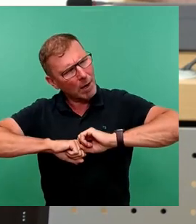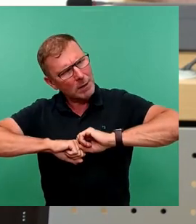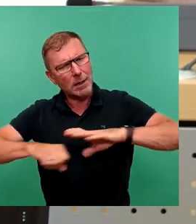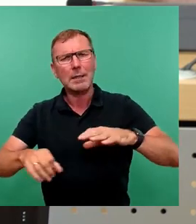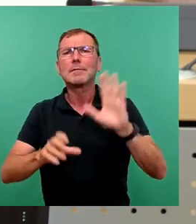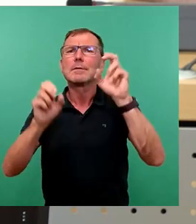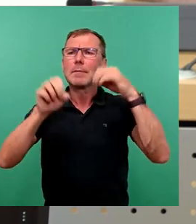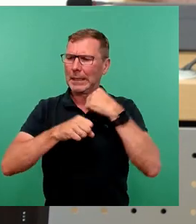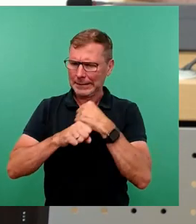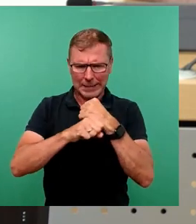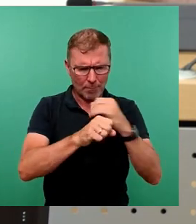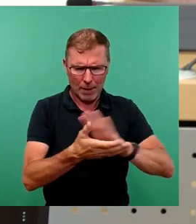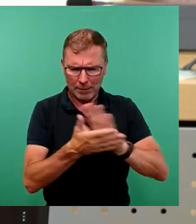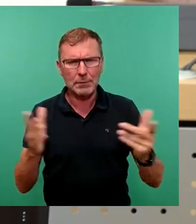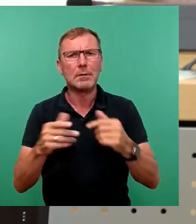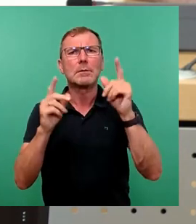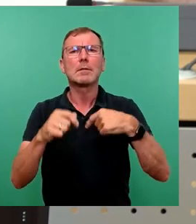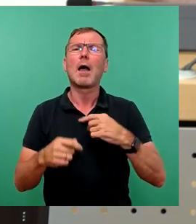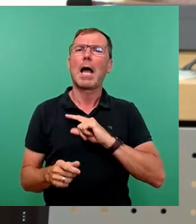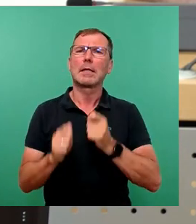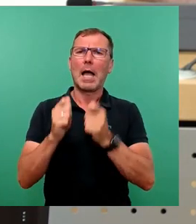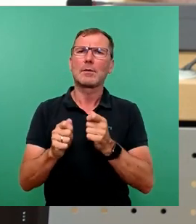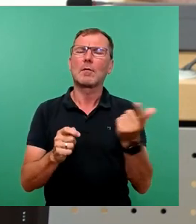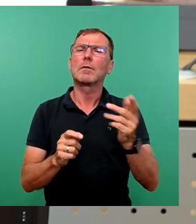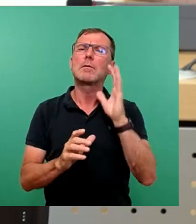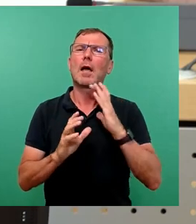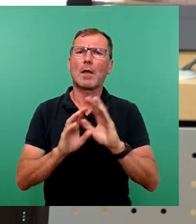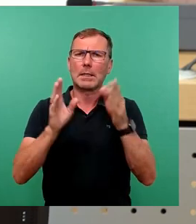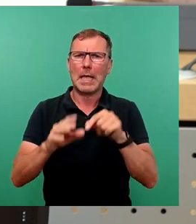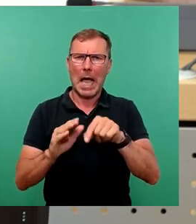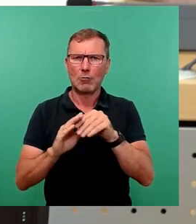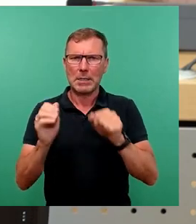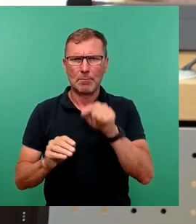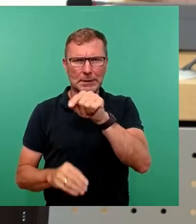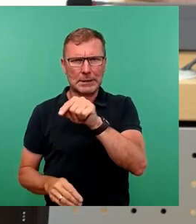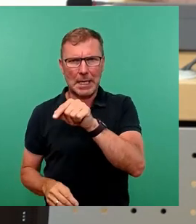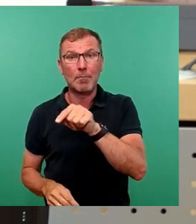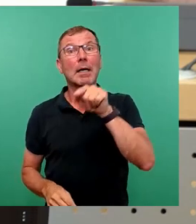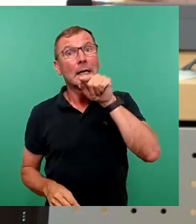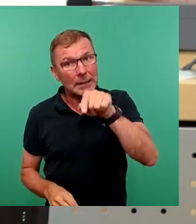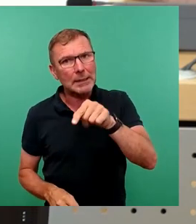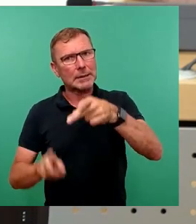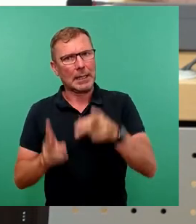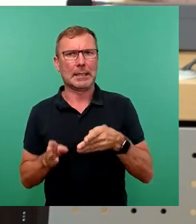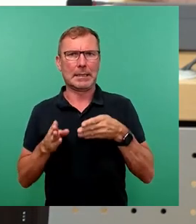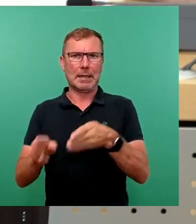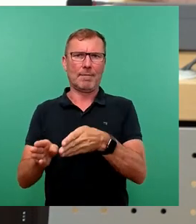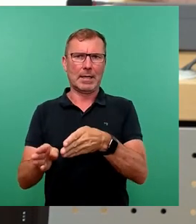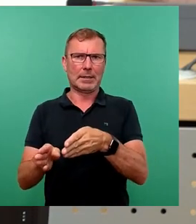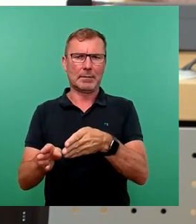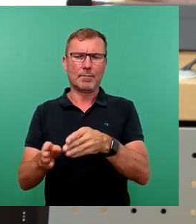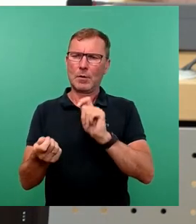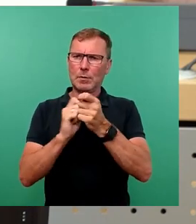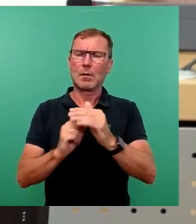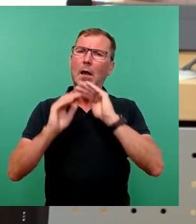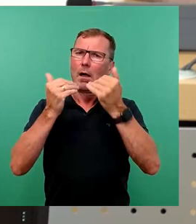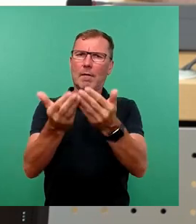haben ja vielleicht gesehen, wir haben inzwischen jetzt einen eigenen Antrag zu einem Nachtragshaushalt im System. Das wäre für uns der richtige Weg, um das auch umzusetzen. Vielen